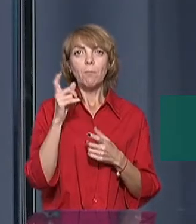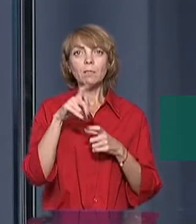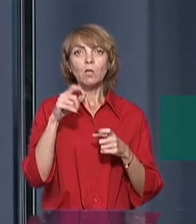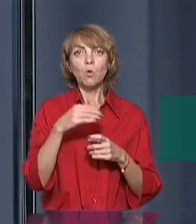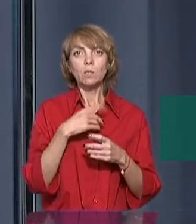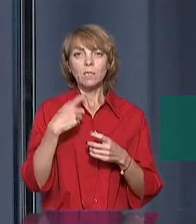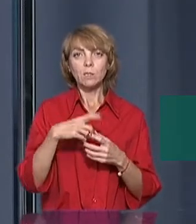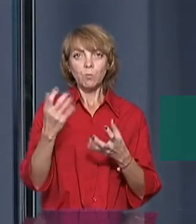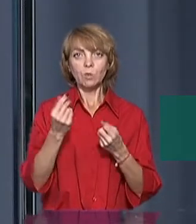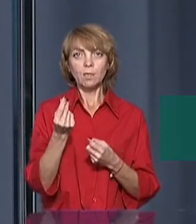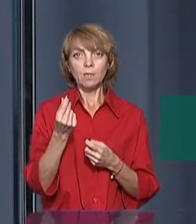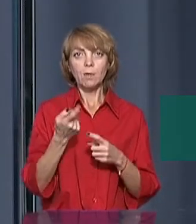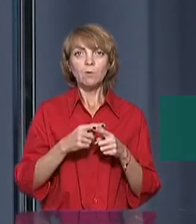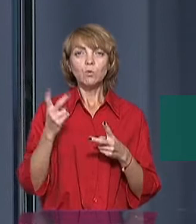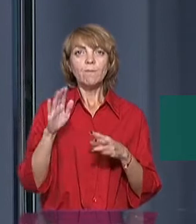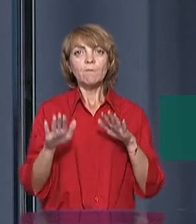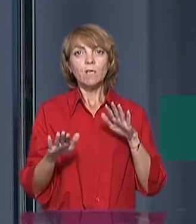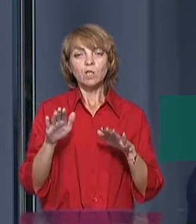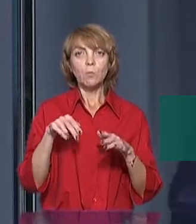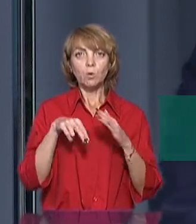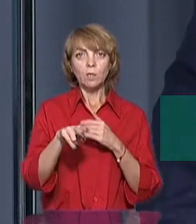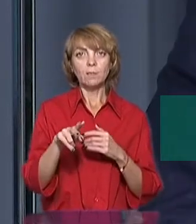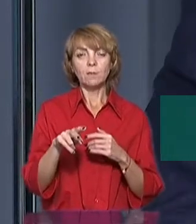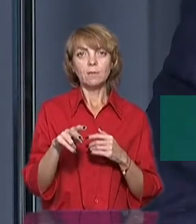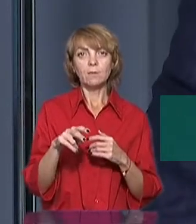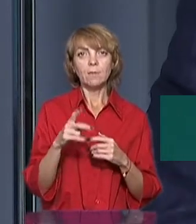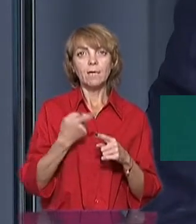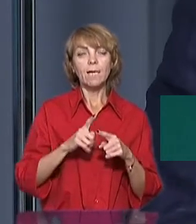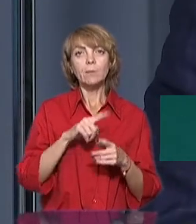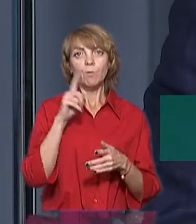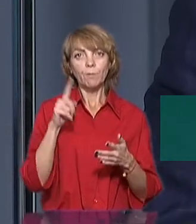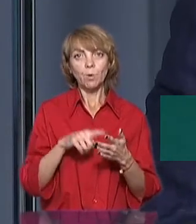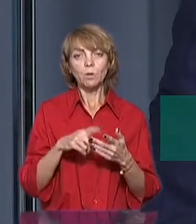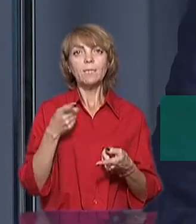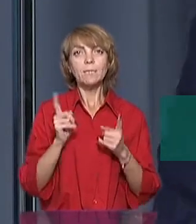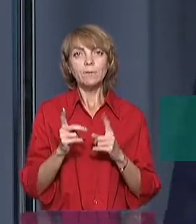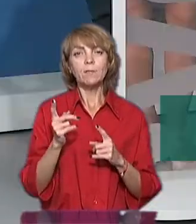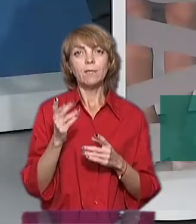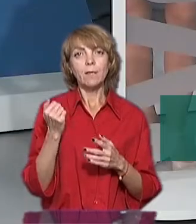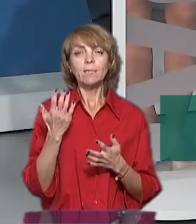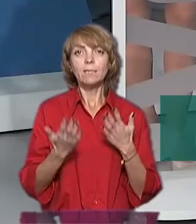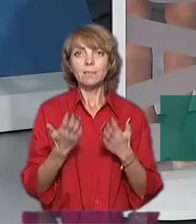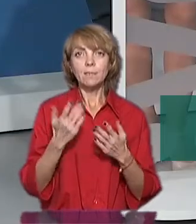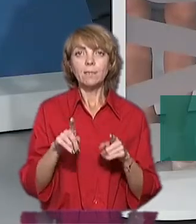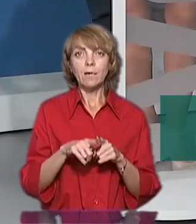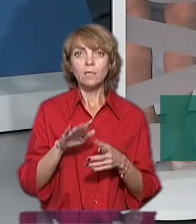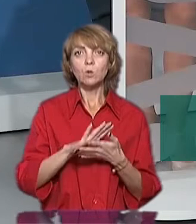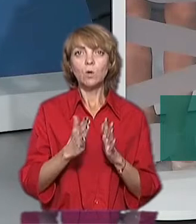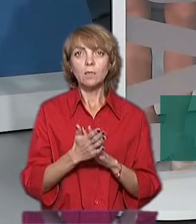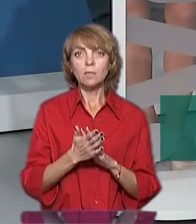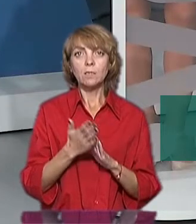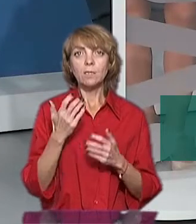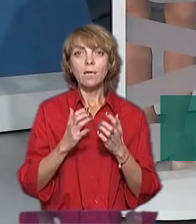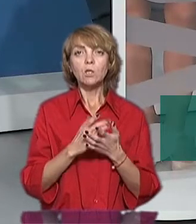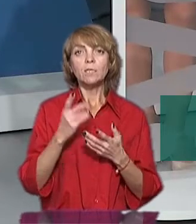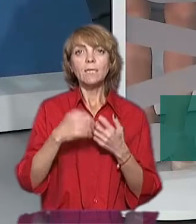хочете з нас получить деньги. Тому тут треба взвешено подходити к цьому вопросу. Действительно, да, якщо така ситуація є, що